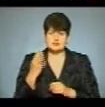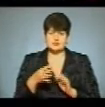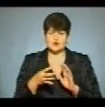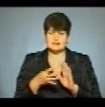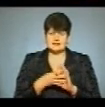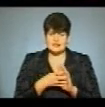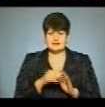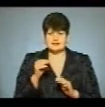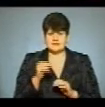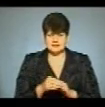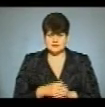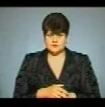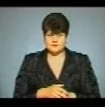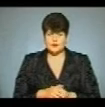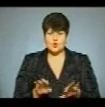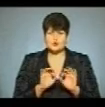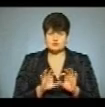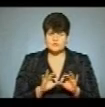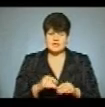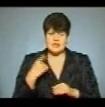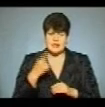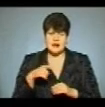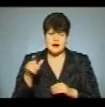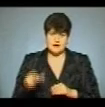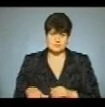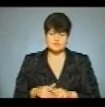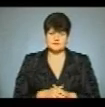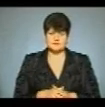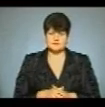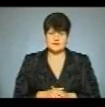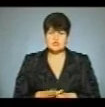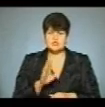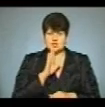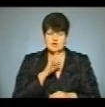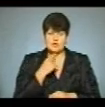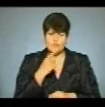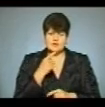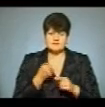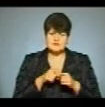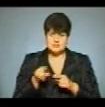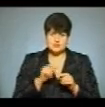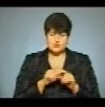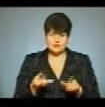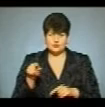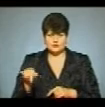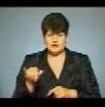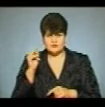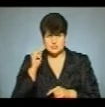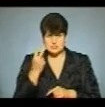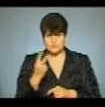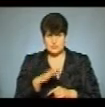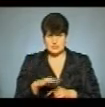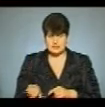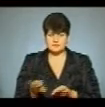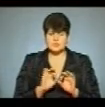990 гривень, розповідає авторка проєкту Ірина Ільчук. Жінка каже, у цій школі в неї навчається двоє дітей.